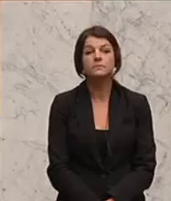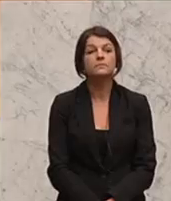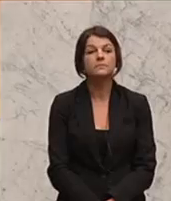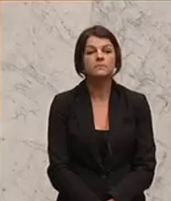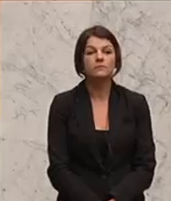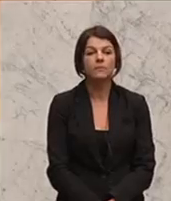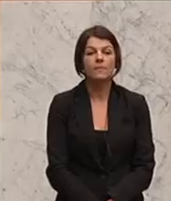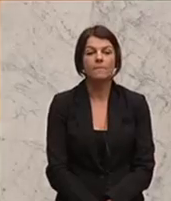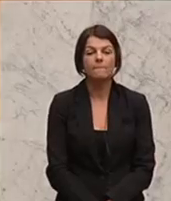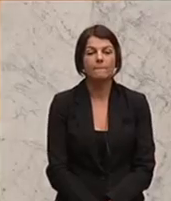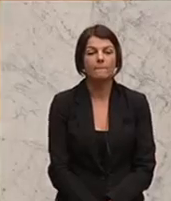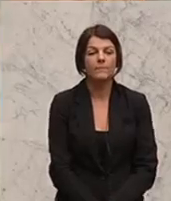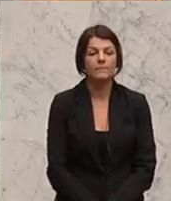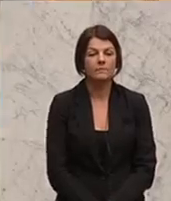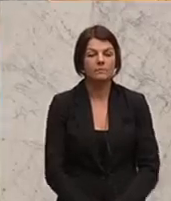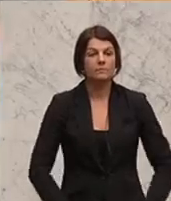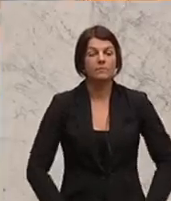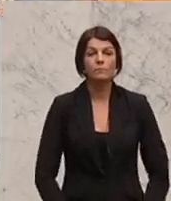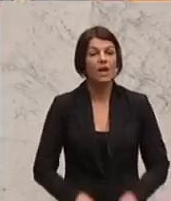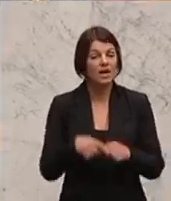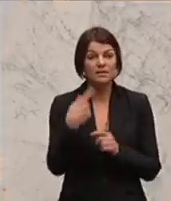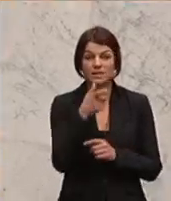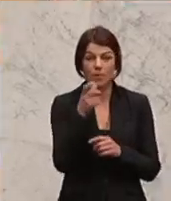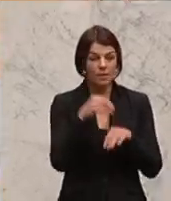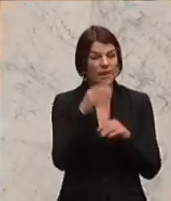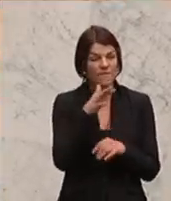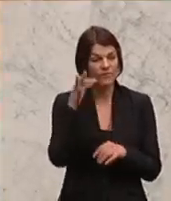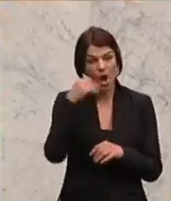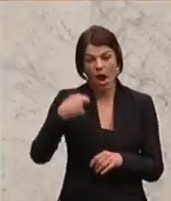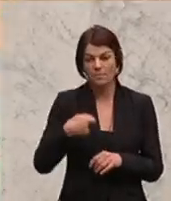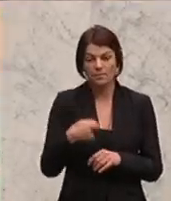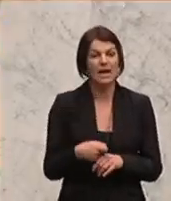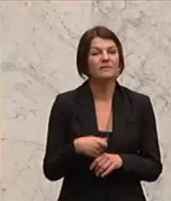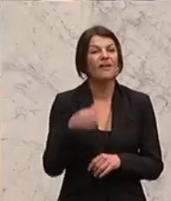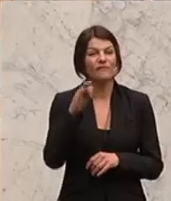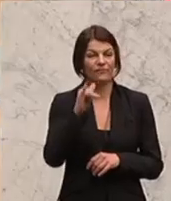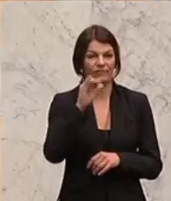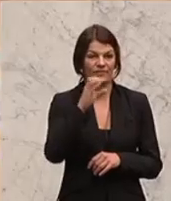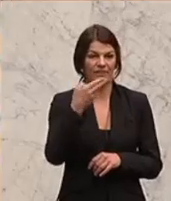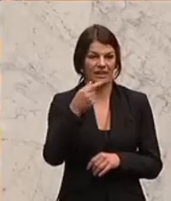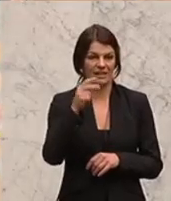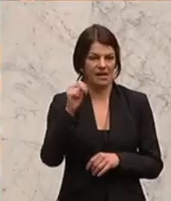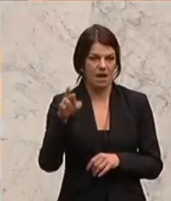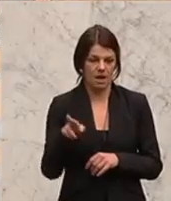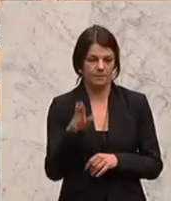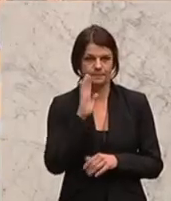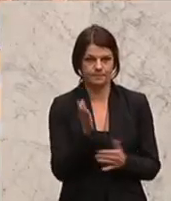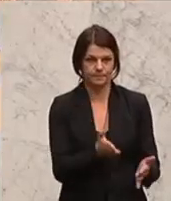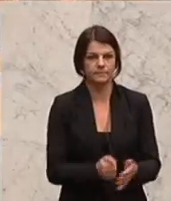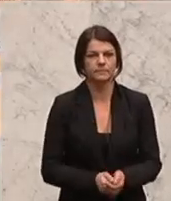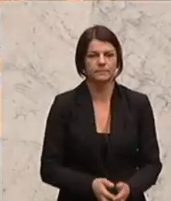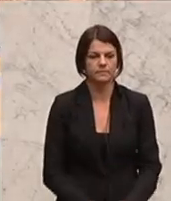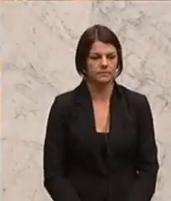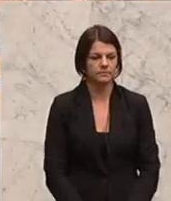Emotionale Kritik an der Ablehnung des FPÖ-Antrags für 1200 Euro Mindestpension durch die Regierungsfraktionen kommt